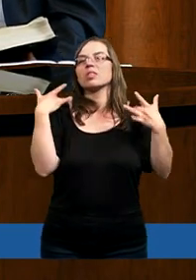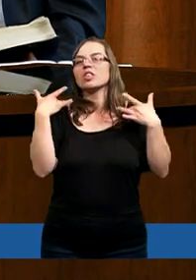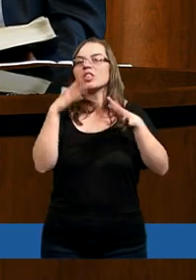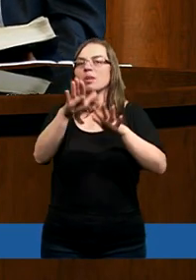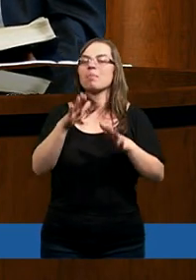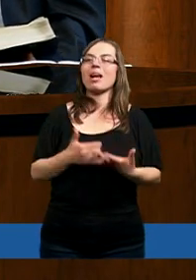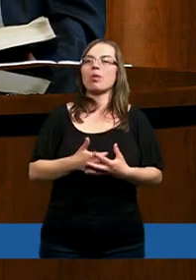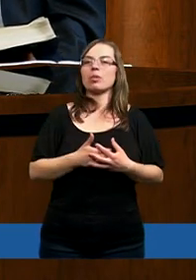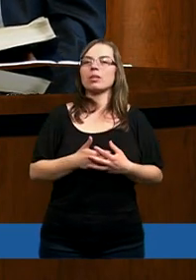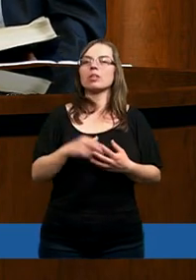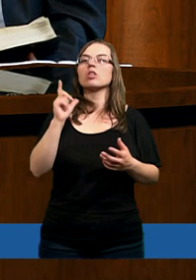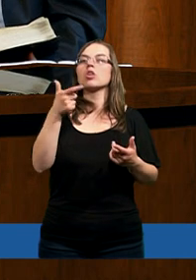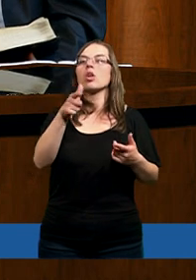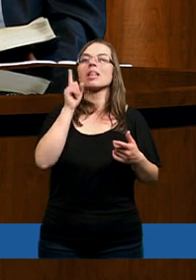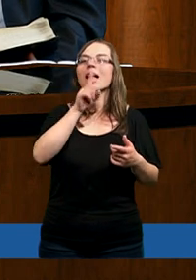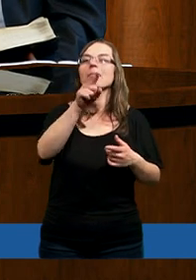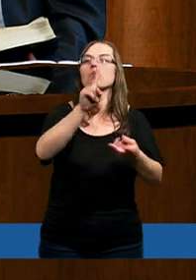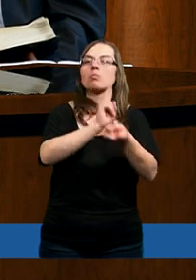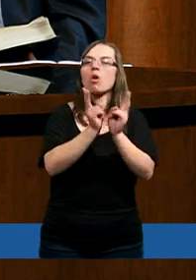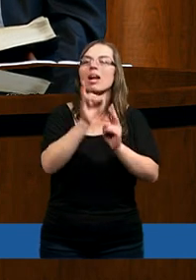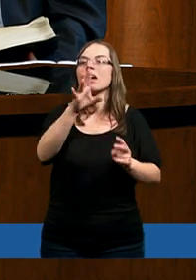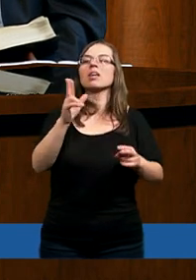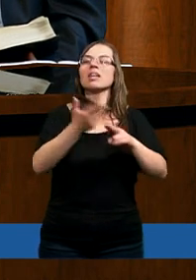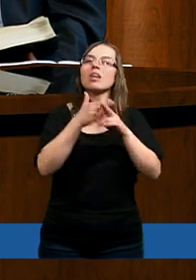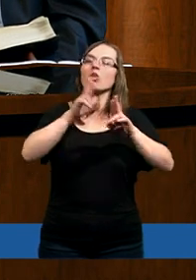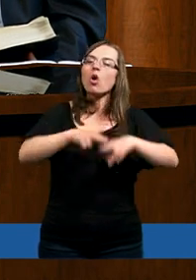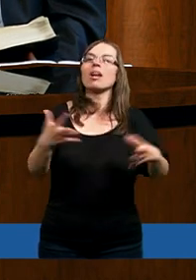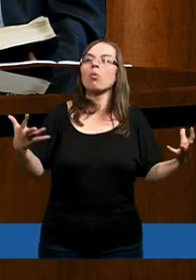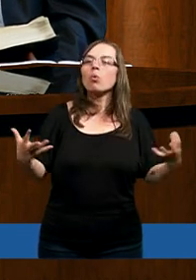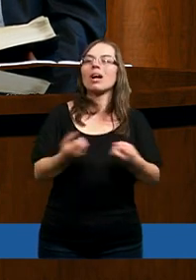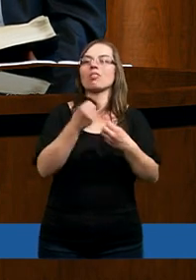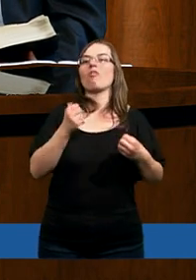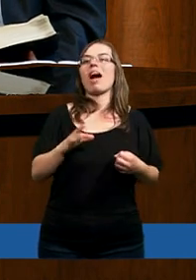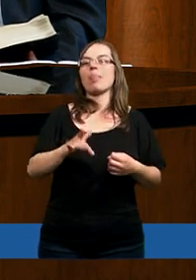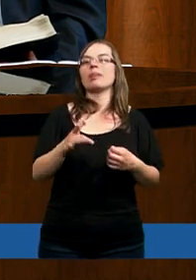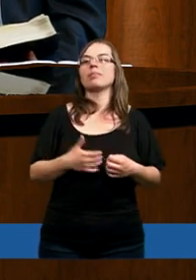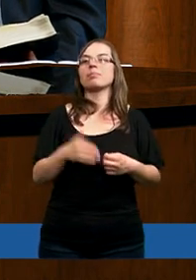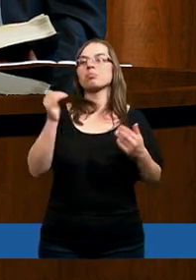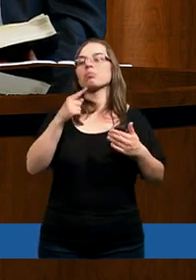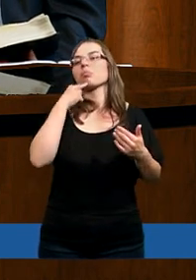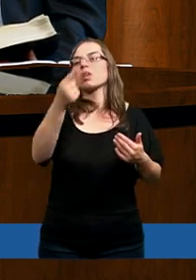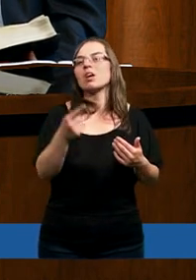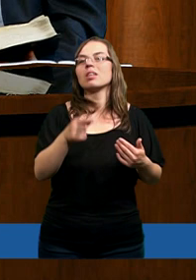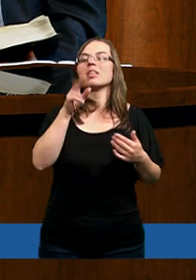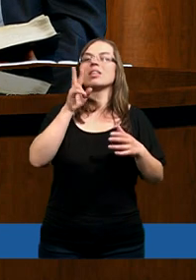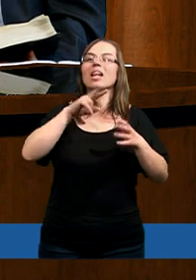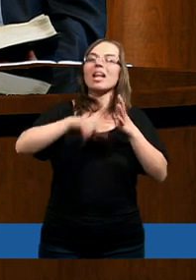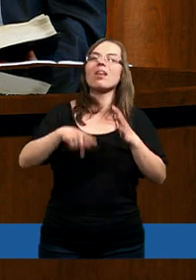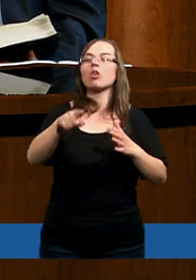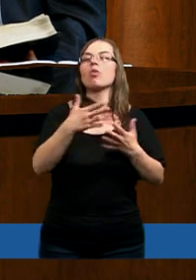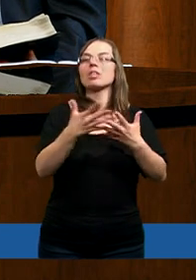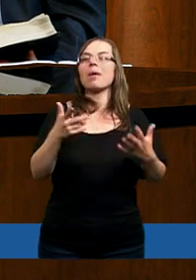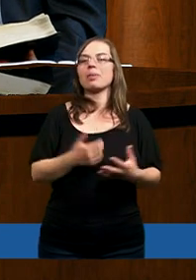historii. Co tak naprawdę go spotkało, kiedy już został uratowany? No, nie stracił życia, więc można powiedzieć, rzecz